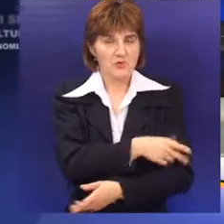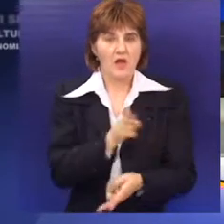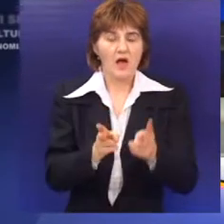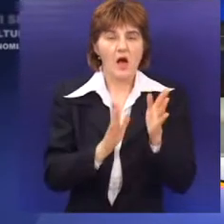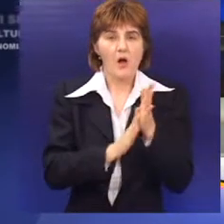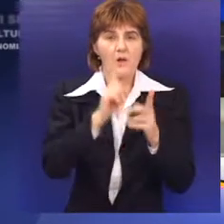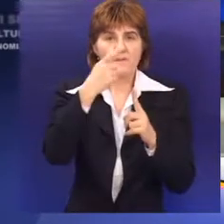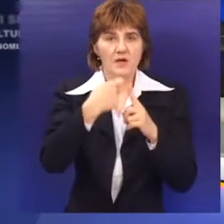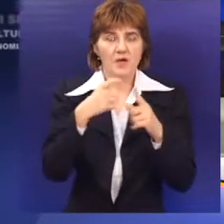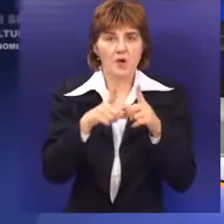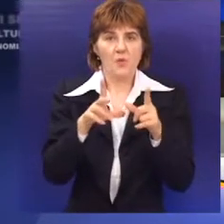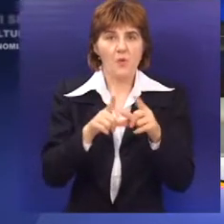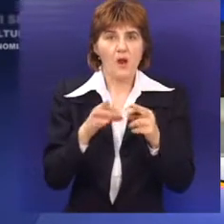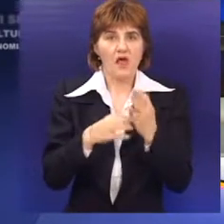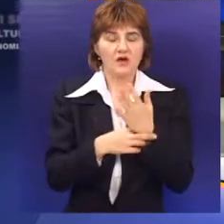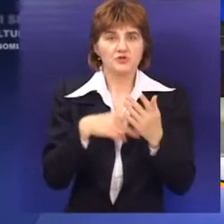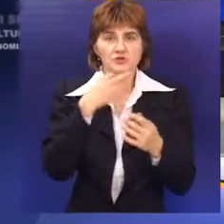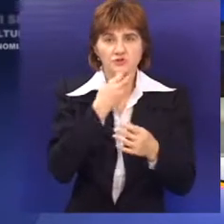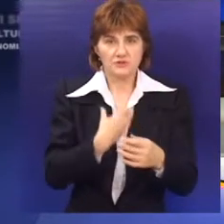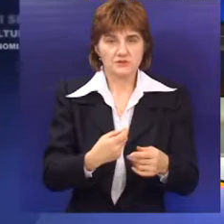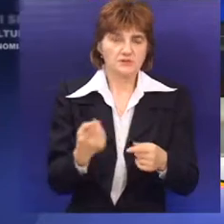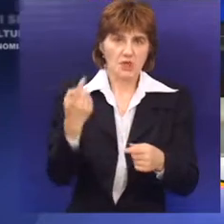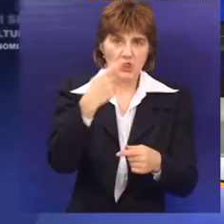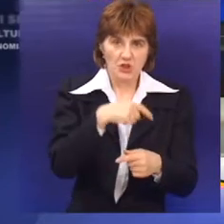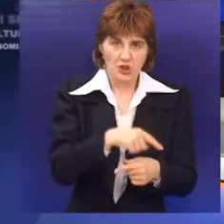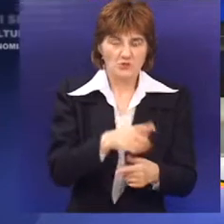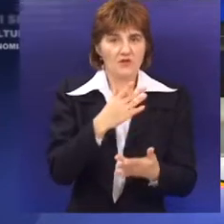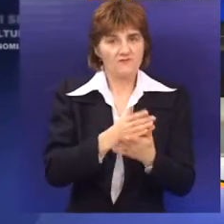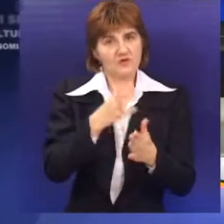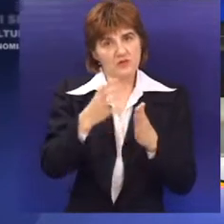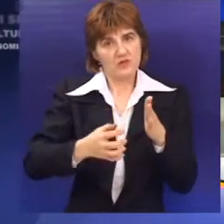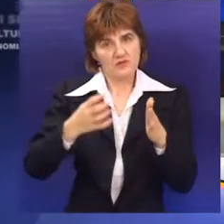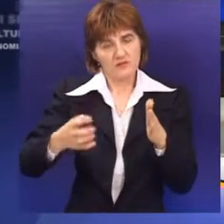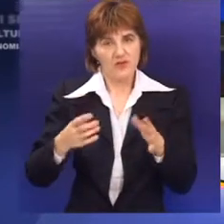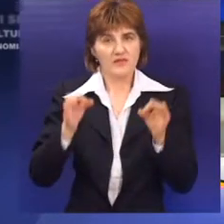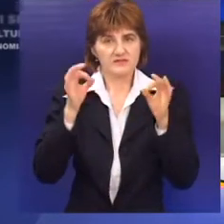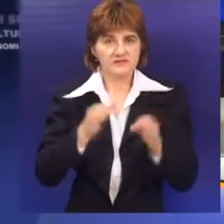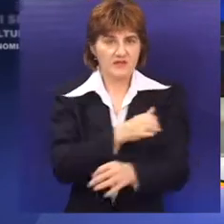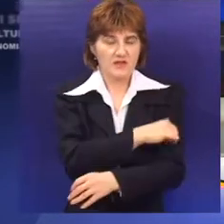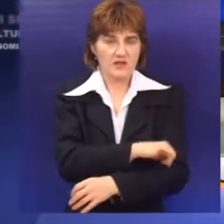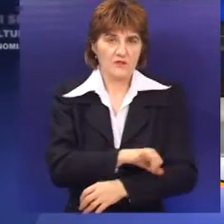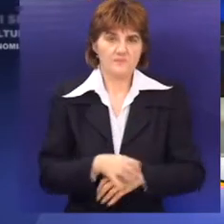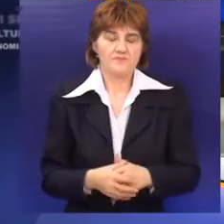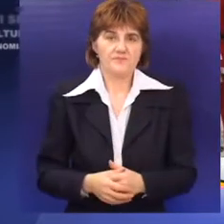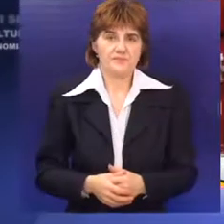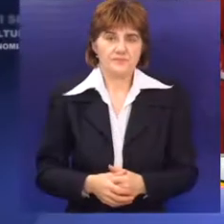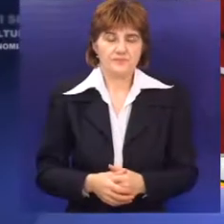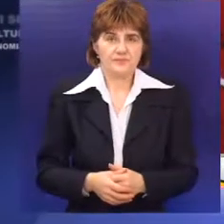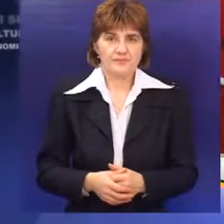kako Mikulaš dolazi u Kolevku, a kako i sam kaže, nada se da će ovu tradiciju nastaviti još dugi niz godina.